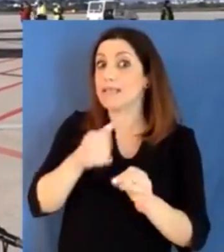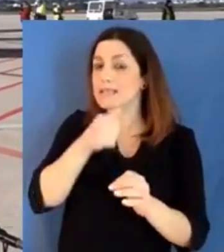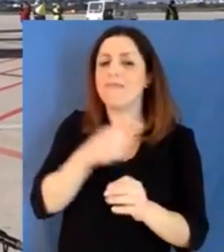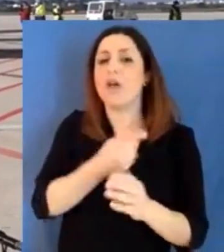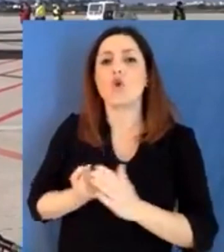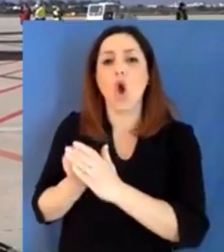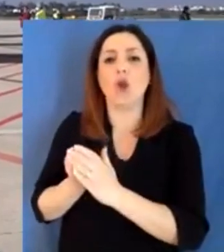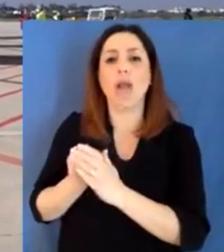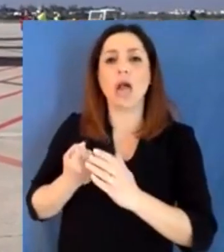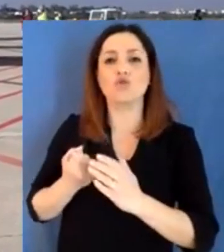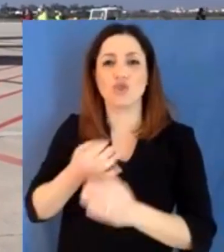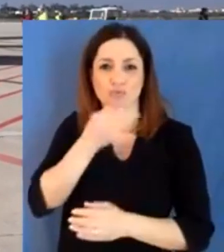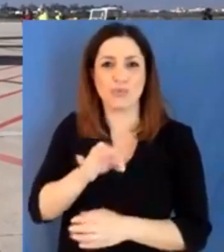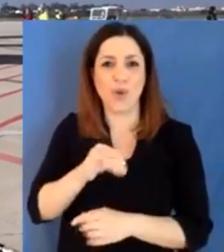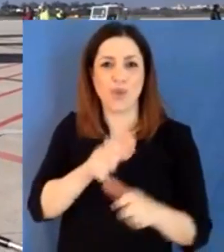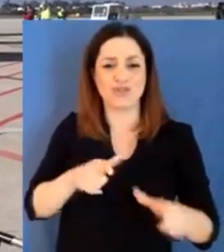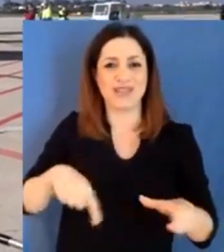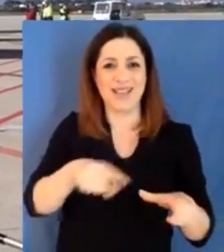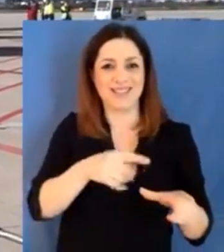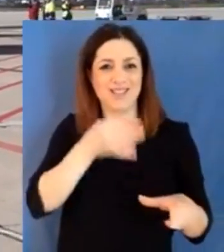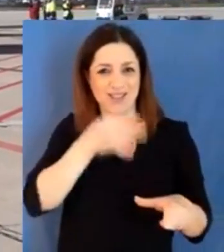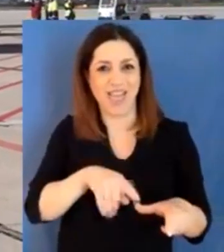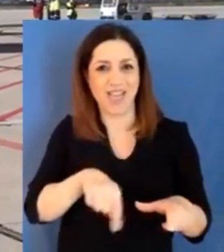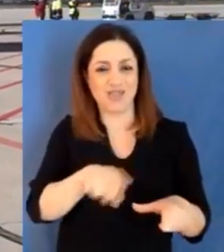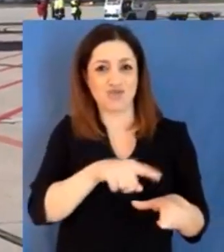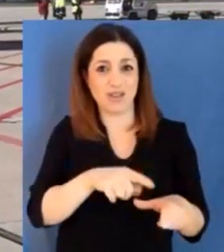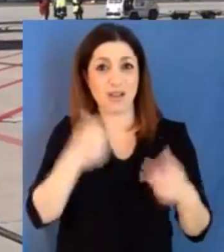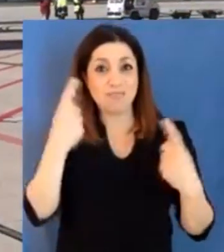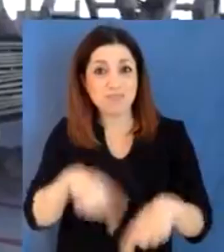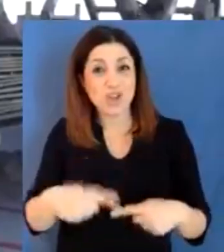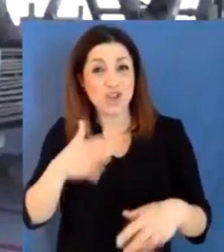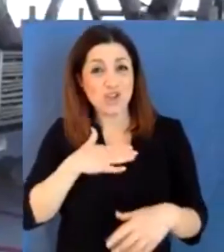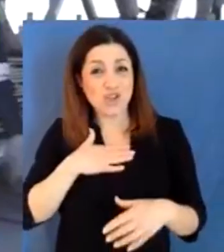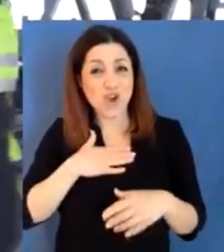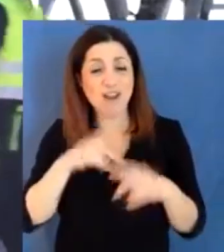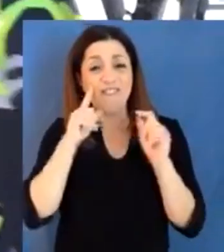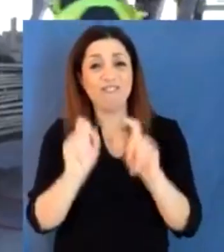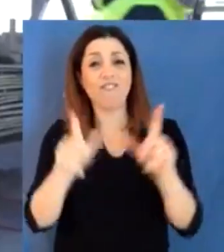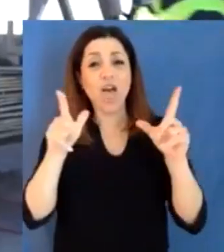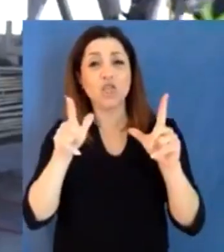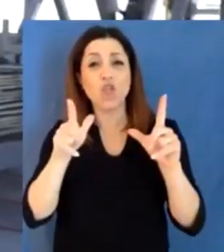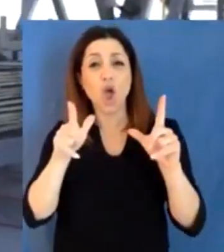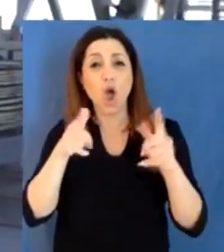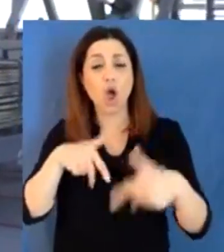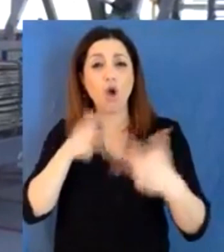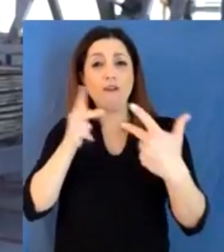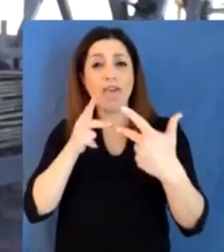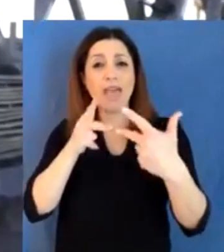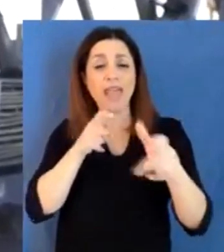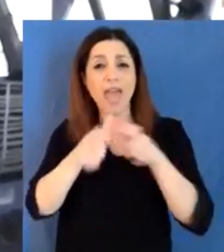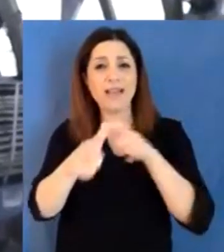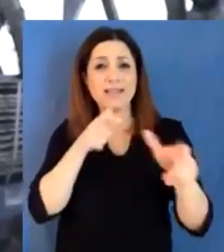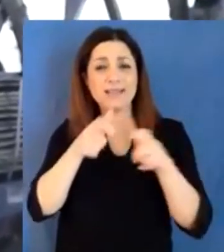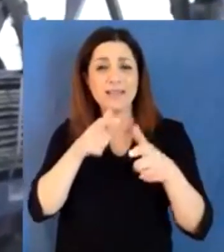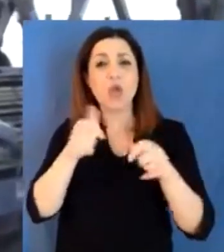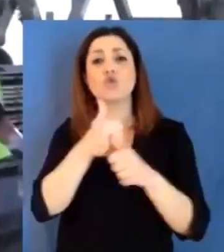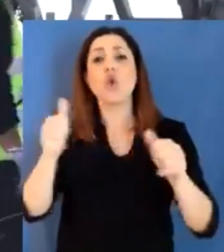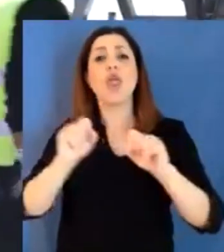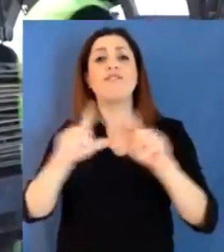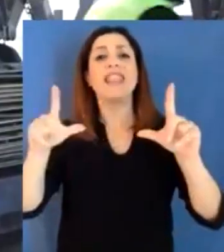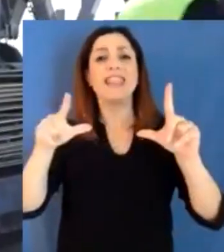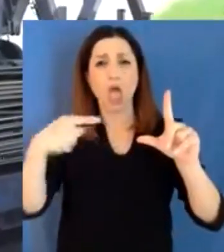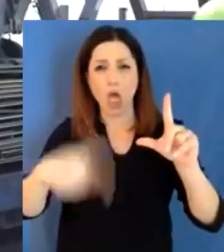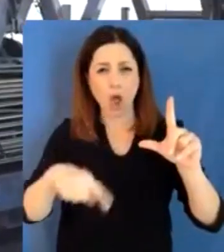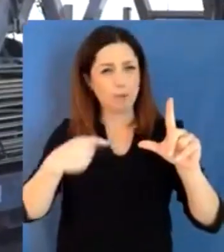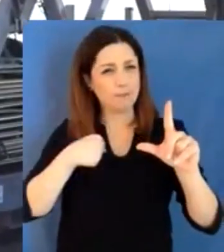durissimo, però so che questa è una condotta giusta, corretta, so che non devo abusare solo perché